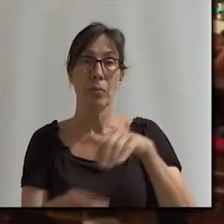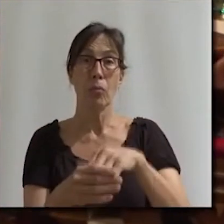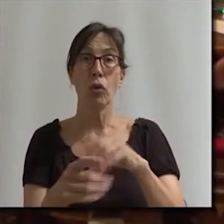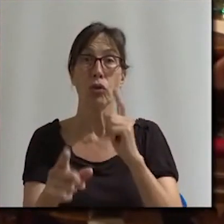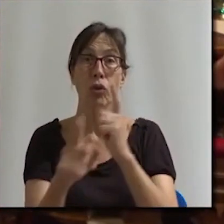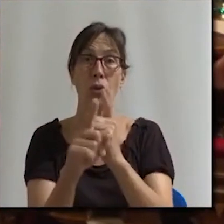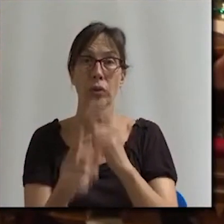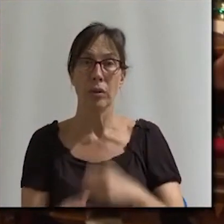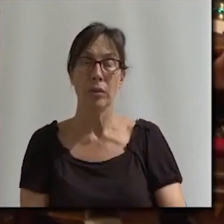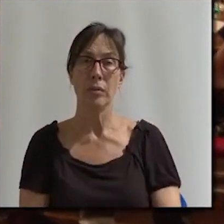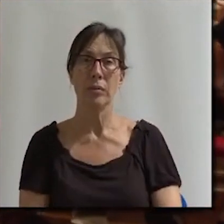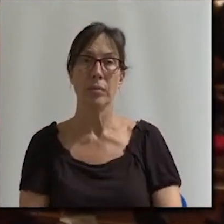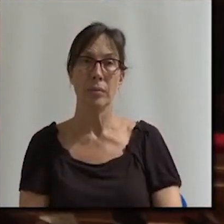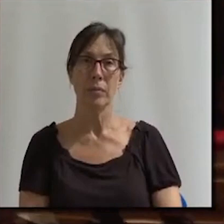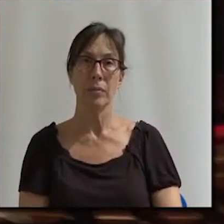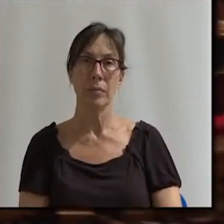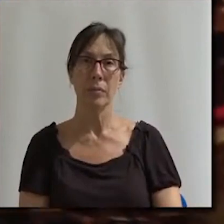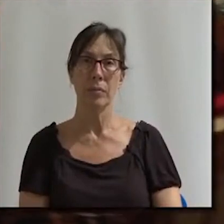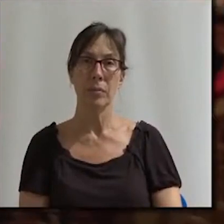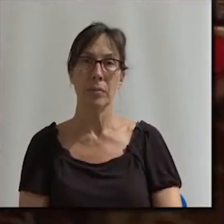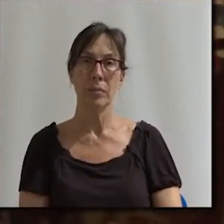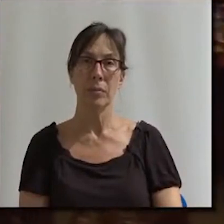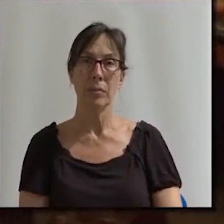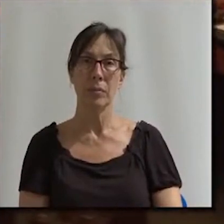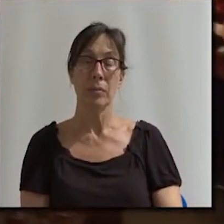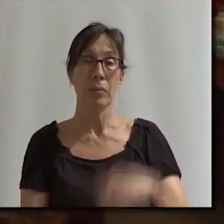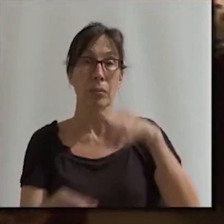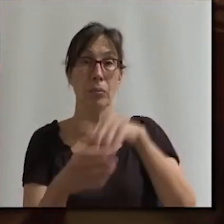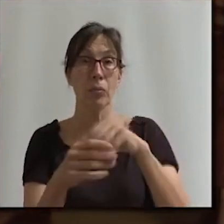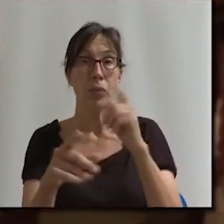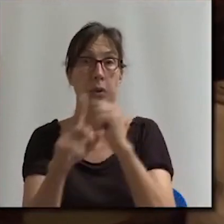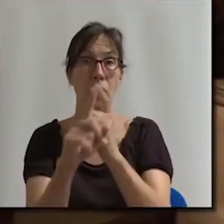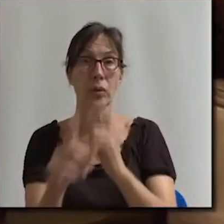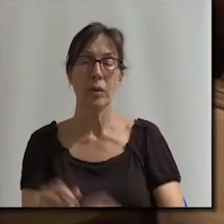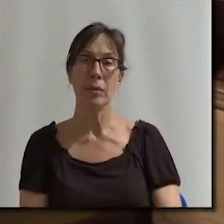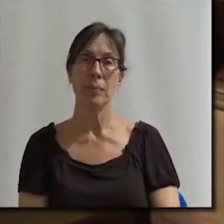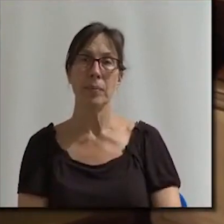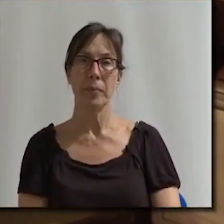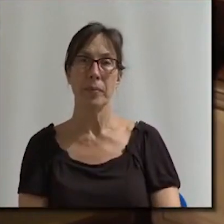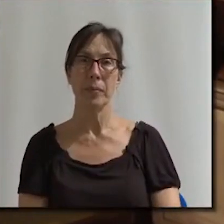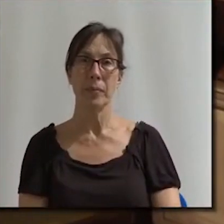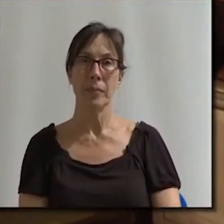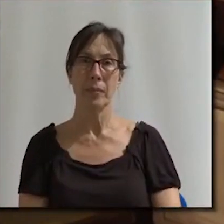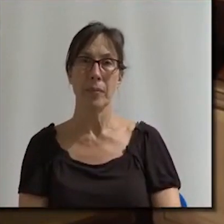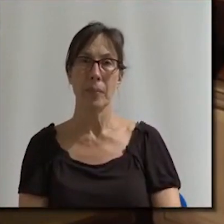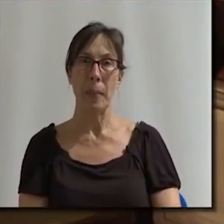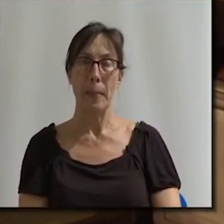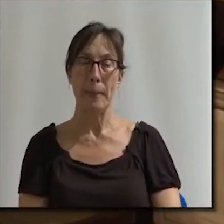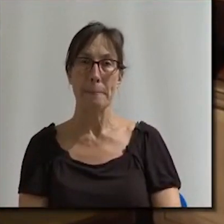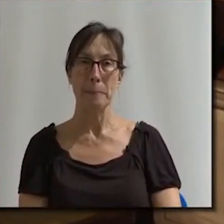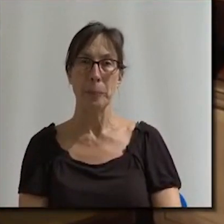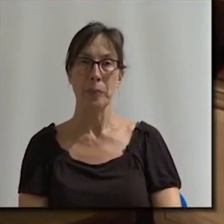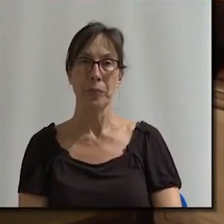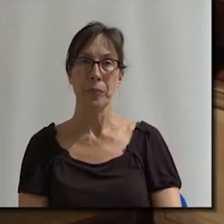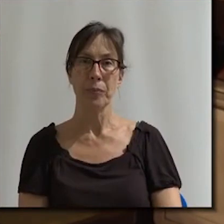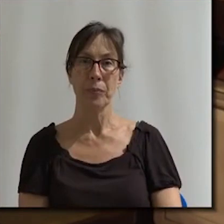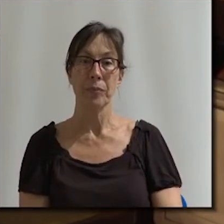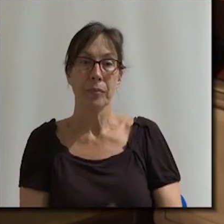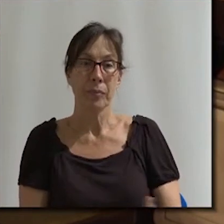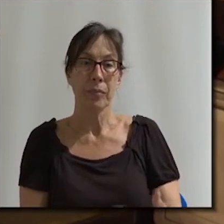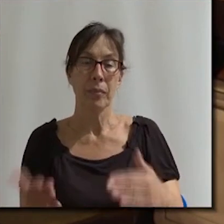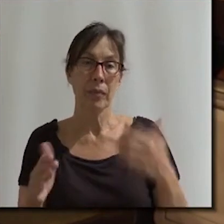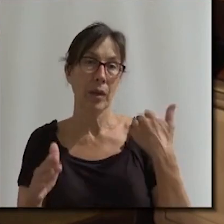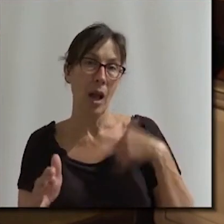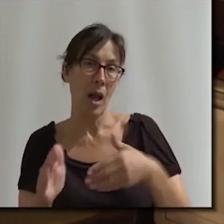Des de la compra del Club Patívic per part de l'Ajuntament, se sap que aquest tema portarà cua a la ciutat, i així ha estat. Aquest